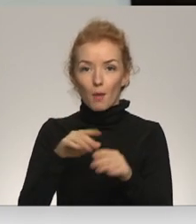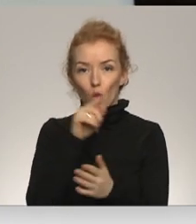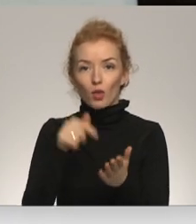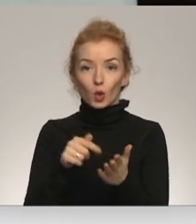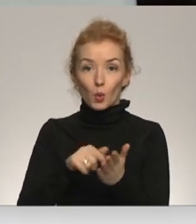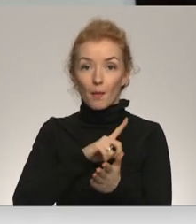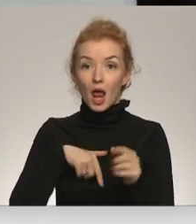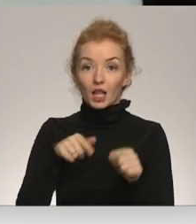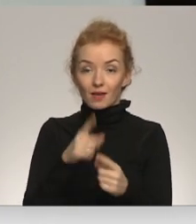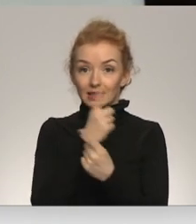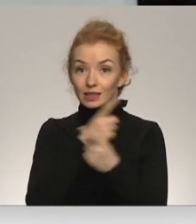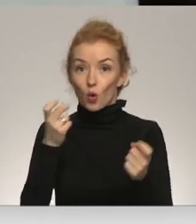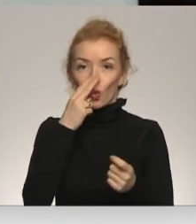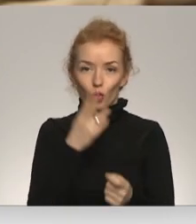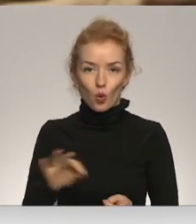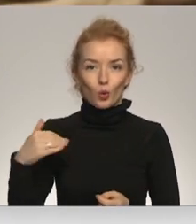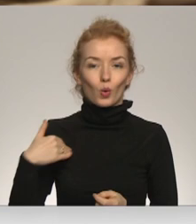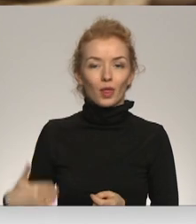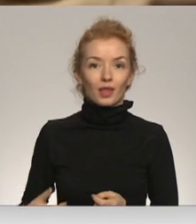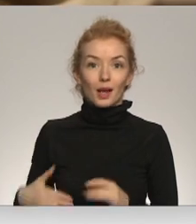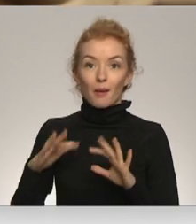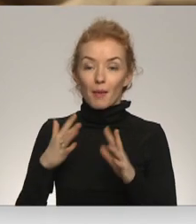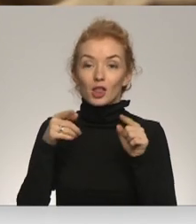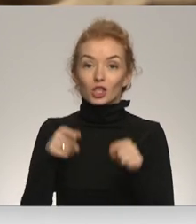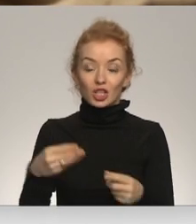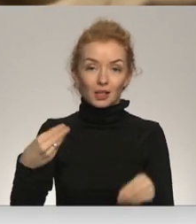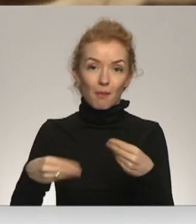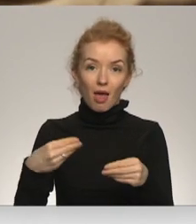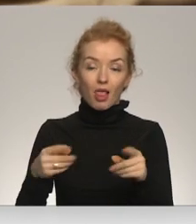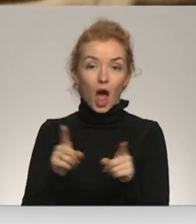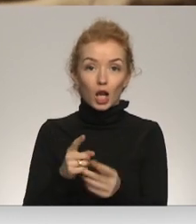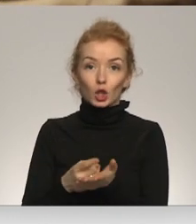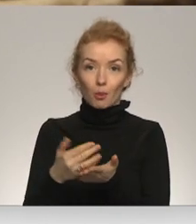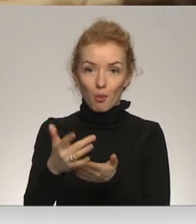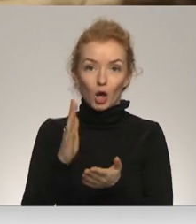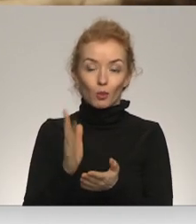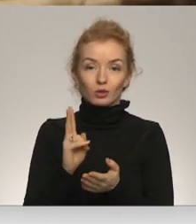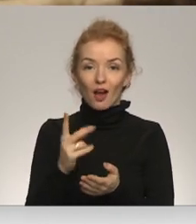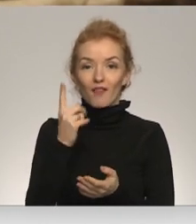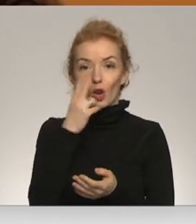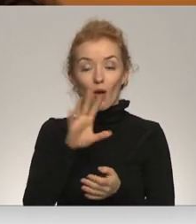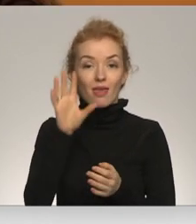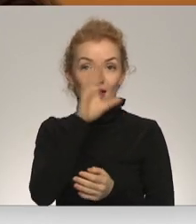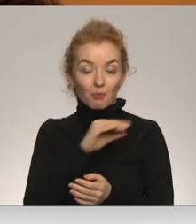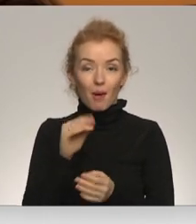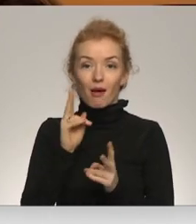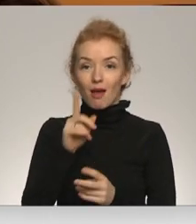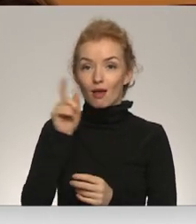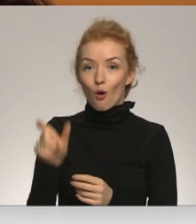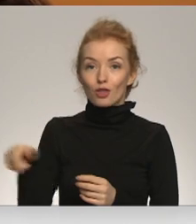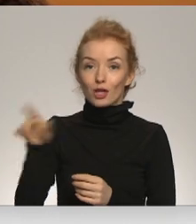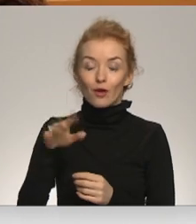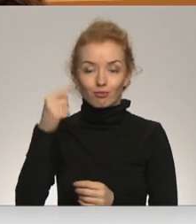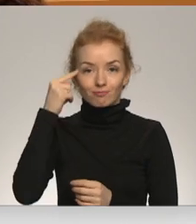Latvijā, ziņot tieši no kuldīgas, bet šī izlošanās spēle arī turpmāk būs kā viena no iespējām, kā jauniešiem